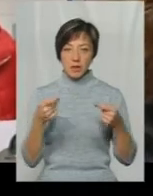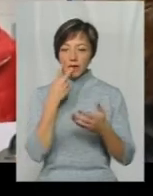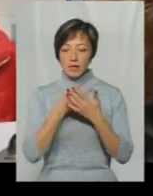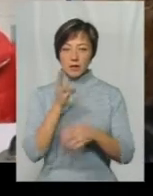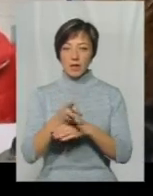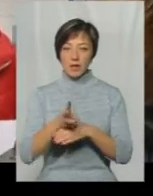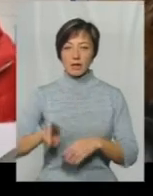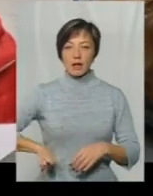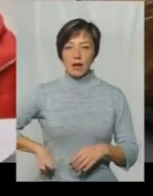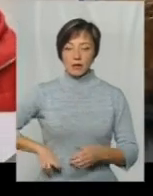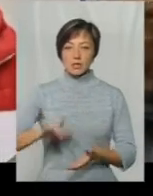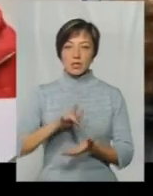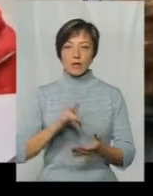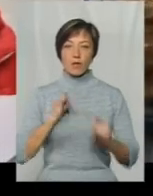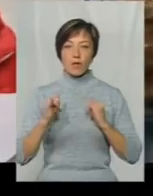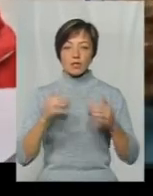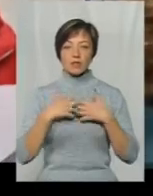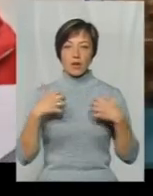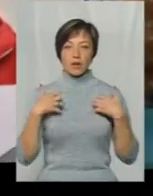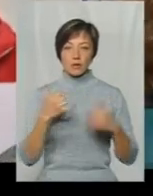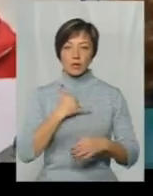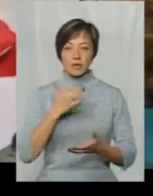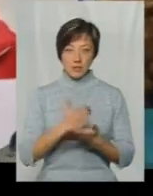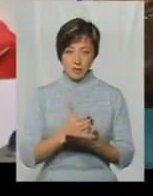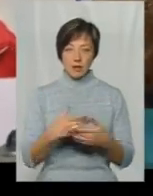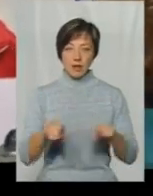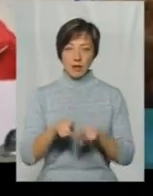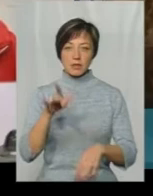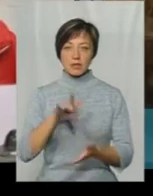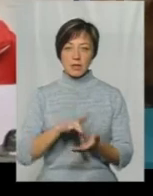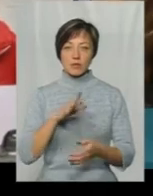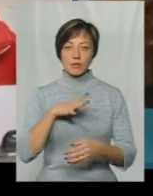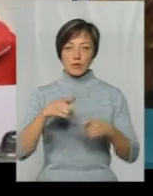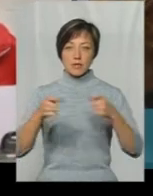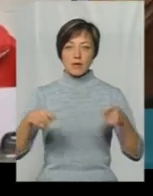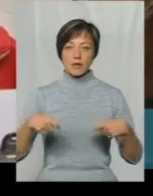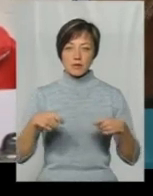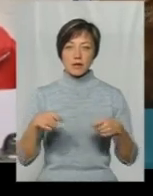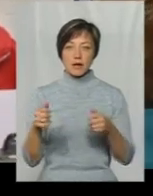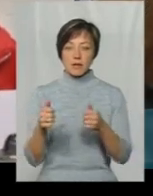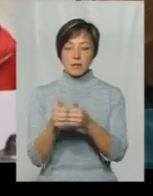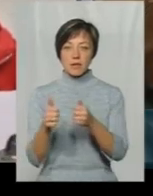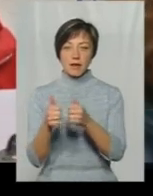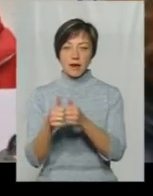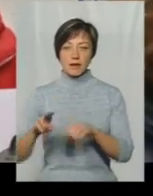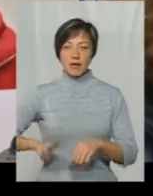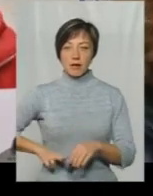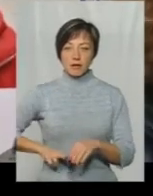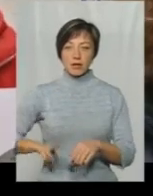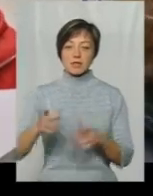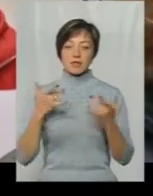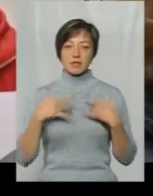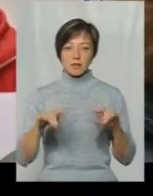директора центра поводження з тваринами У нас є центр поводження з тваринами, був завідуючий, який стояв під директором нижчий Ну так як він